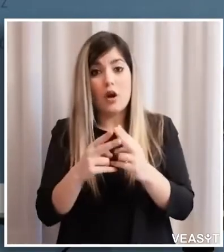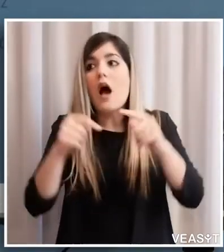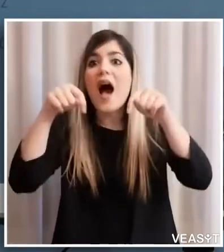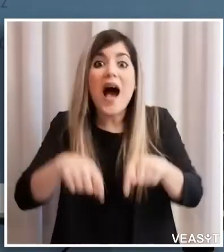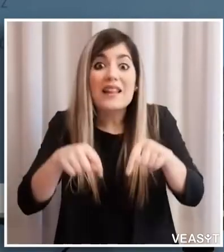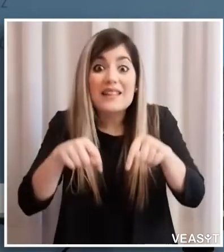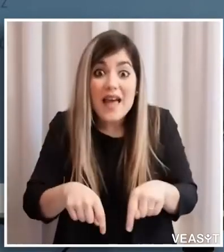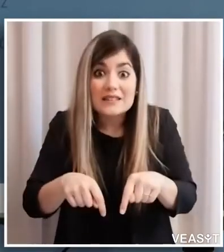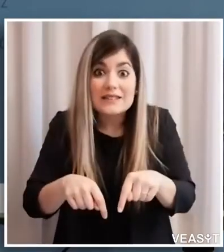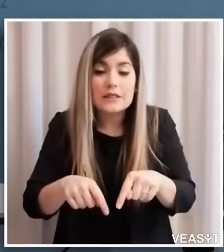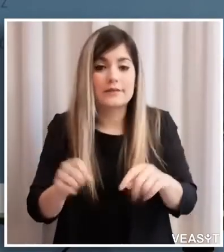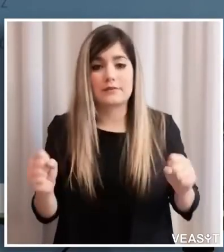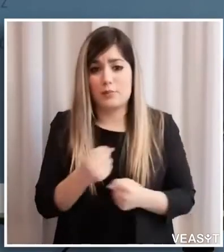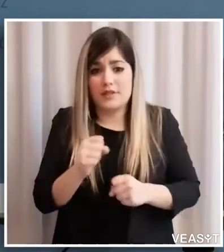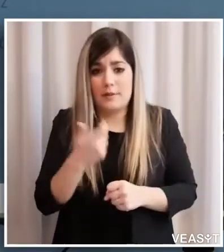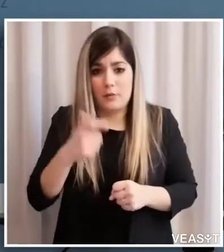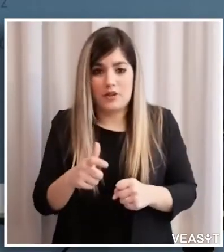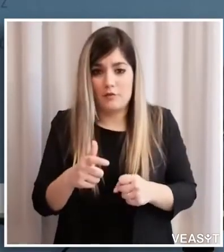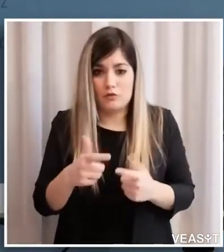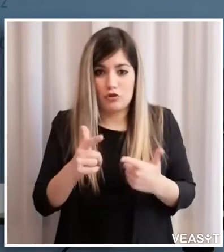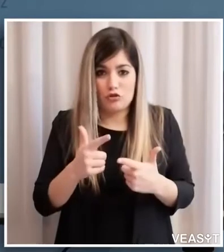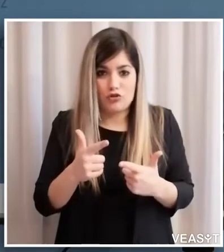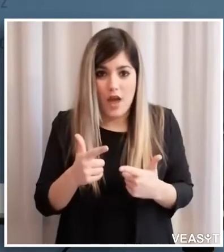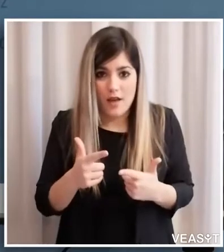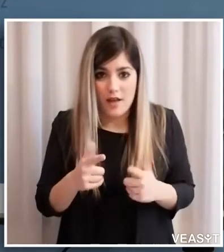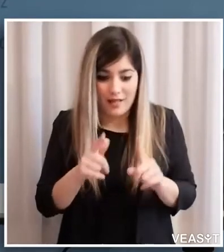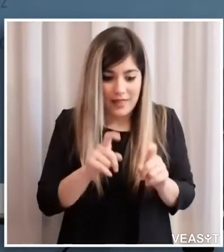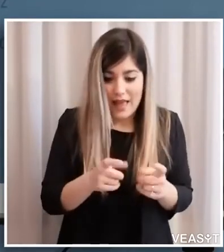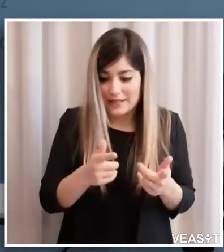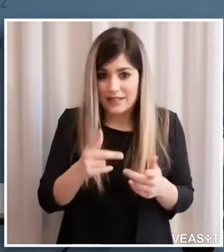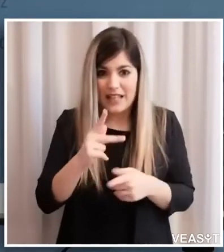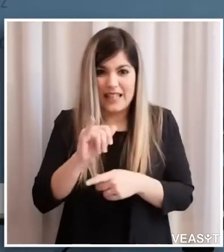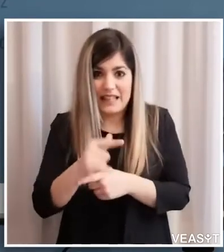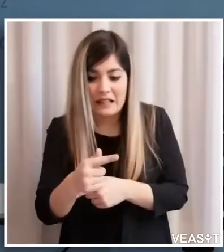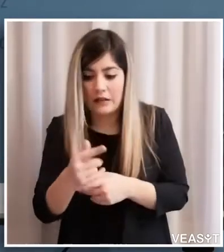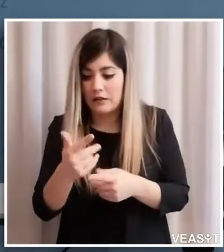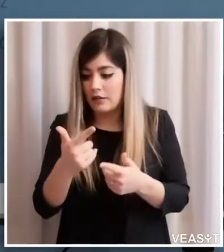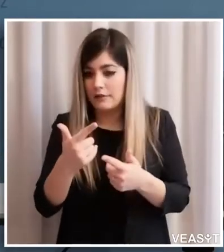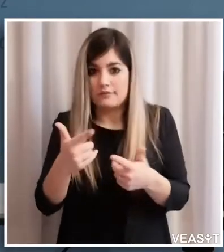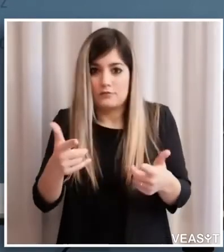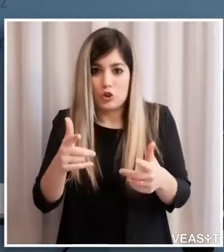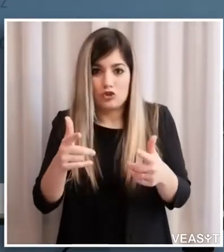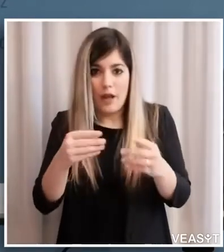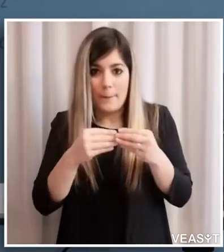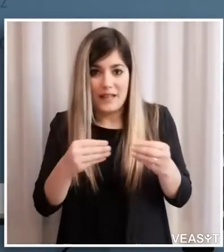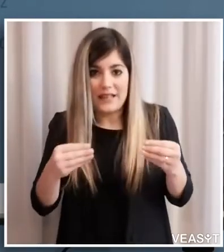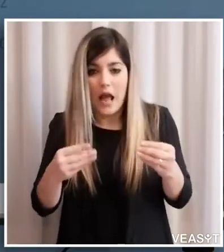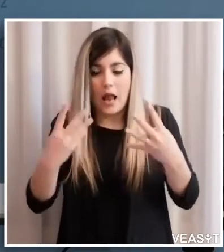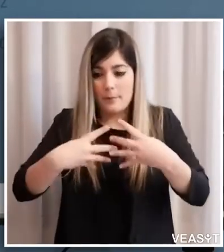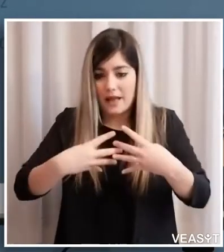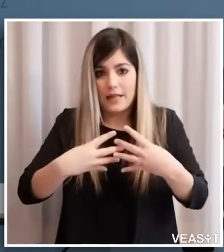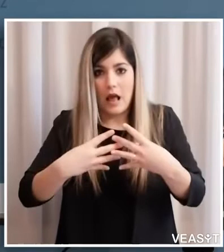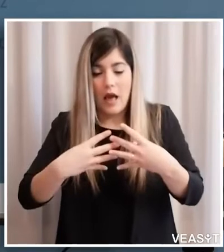a disposizione né i reagenti né i test né i kit né anche diciamo i macchinari per poterlo fare però